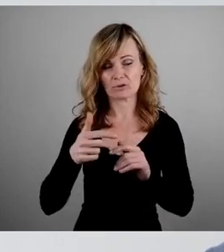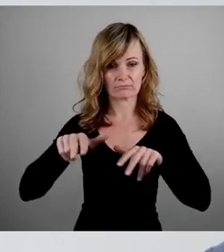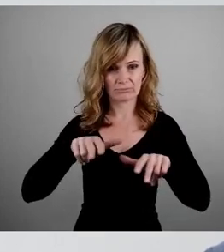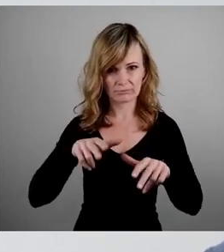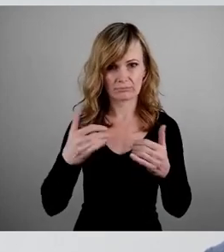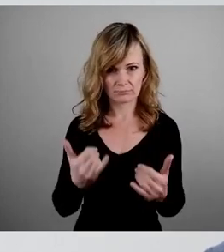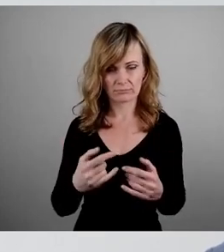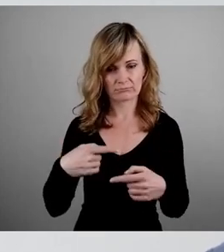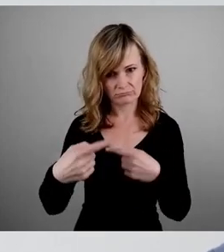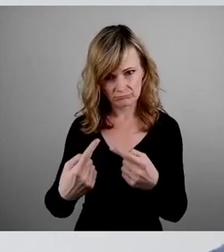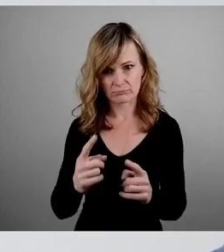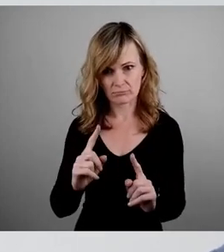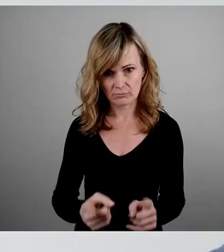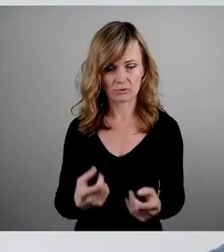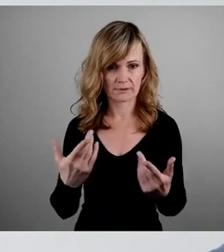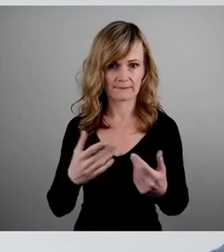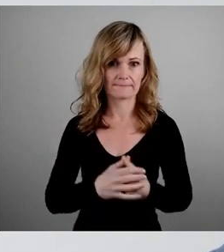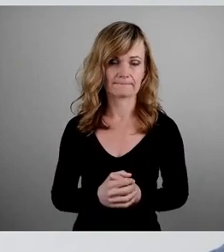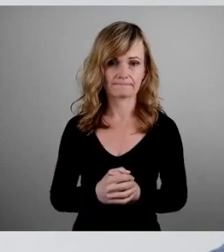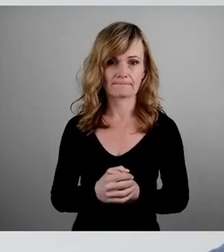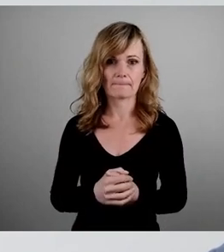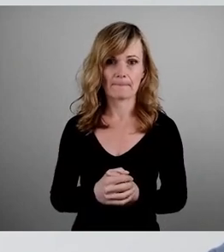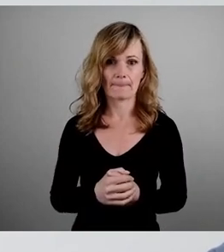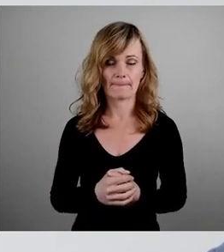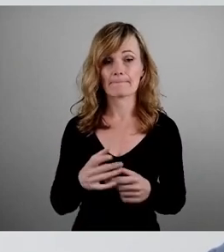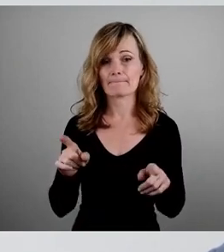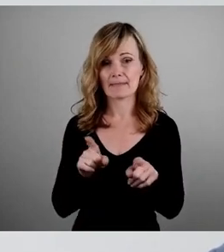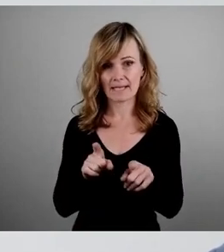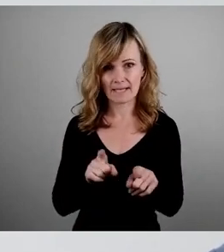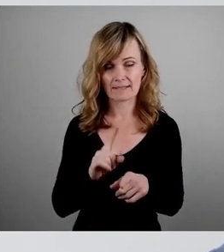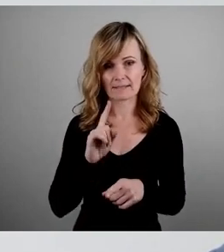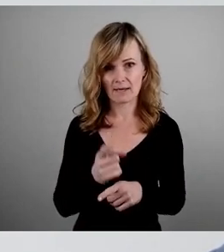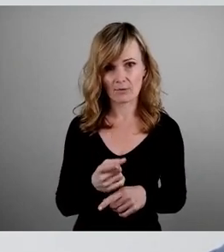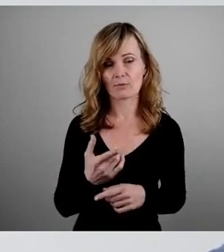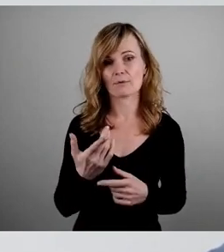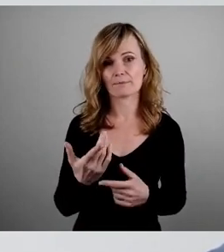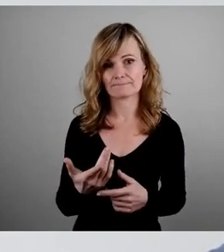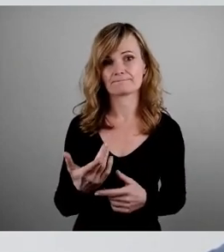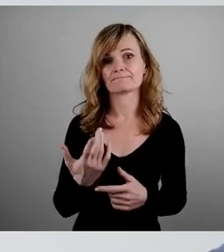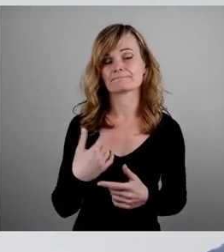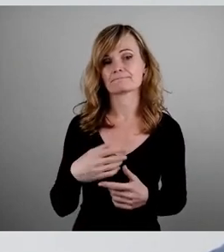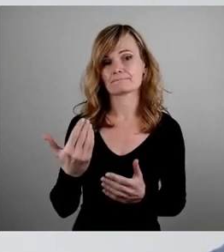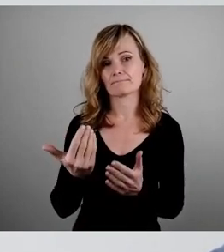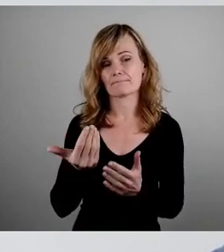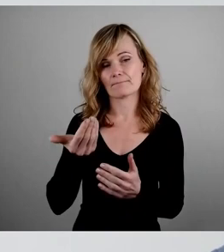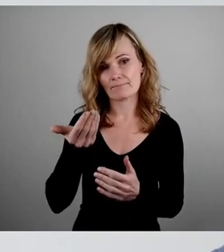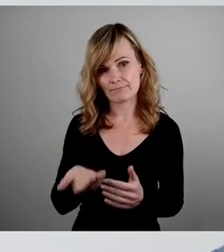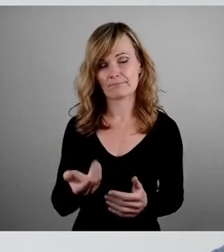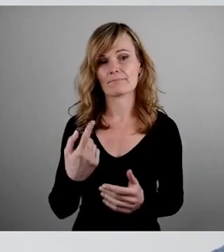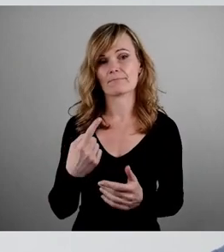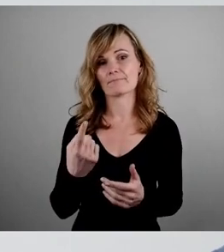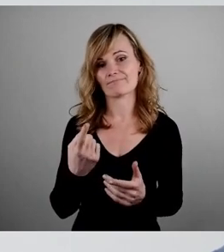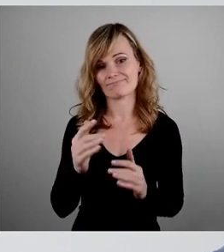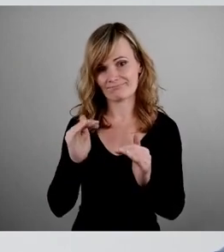den Weg bringen müssen. Und gleichsam wachsen natürlich auch die Erträge mitnichten, aber in